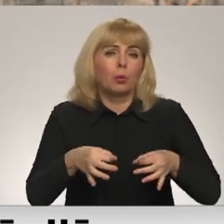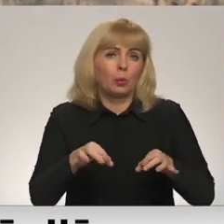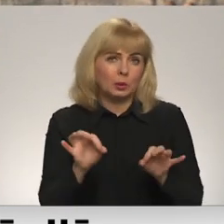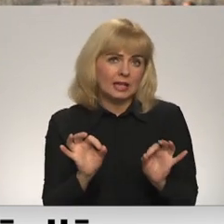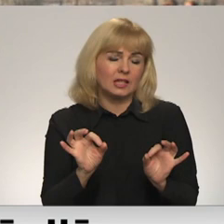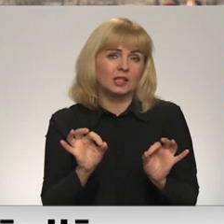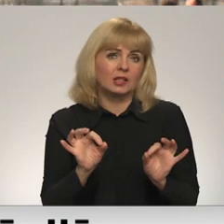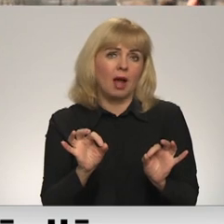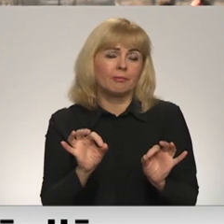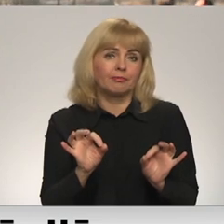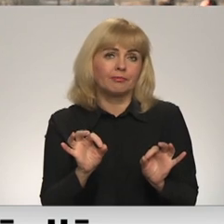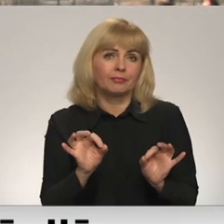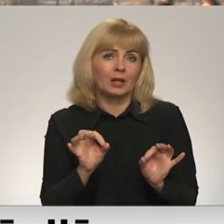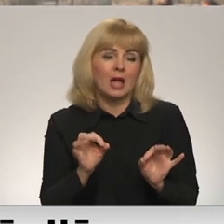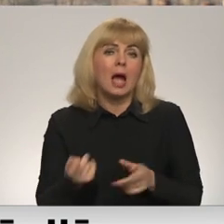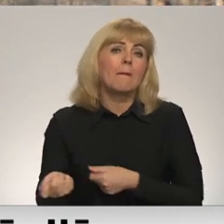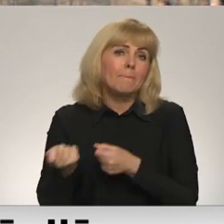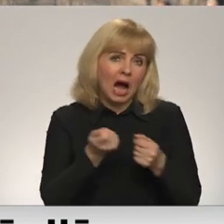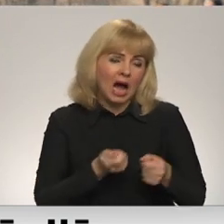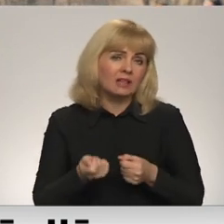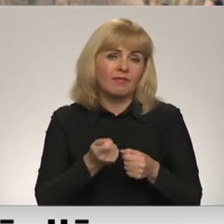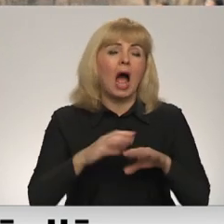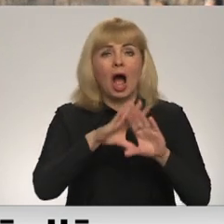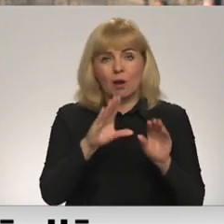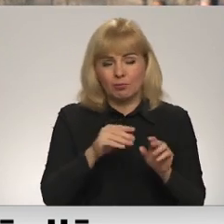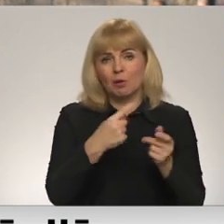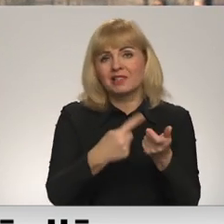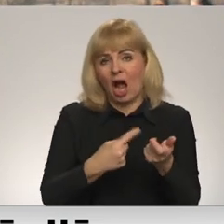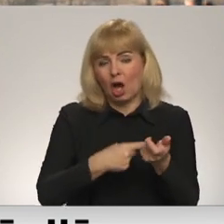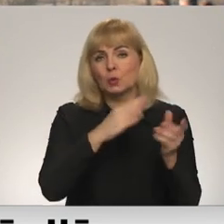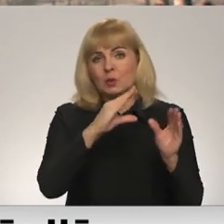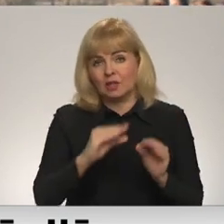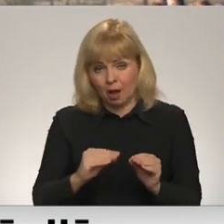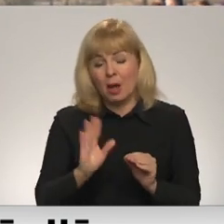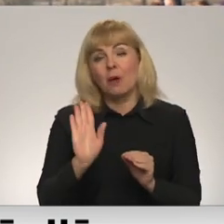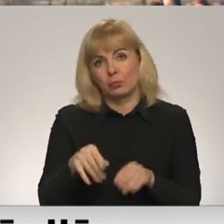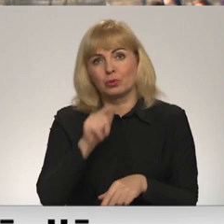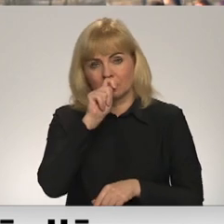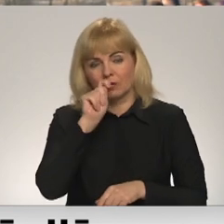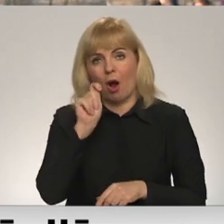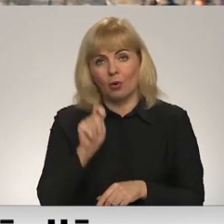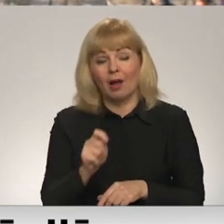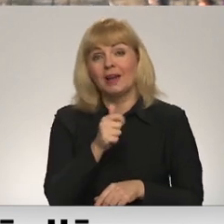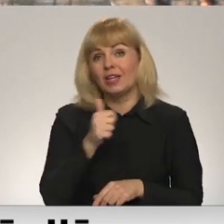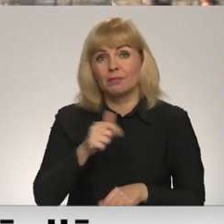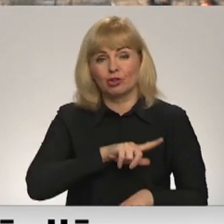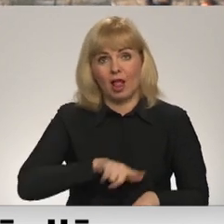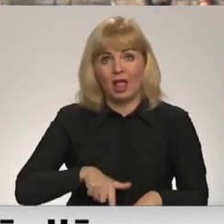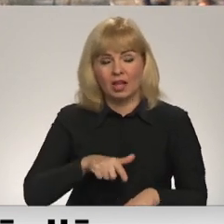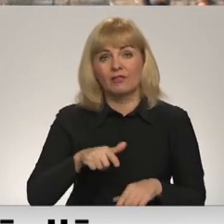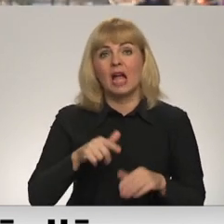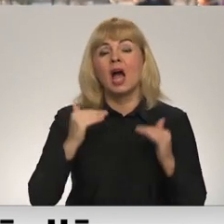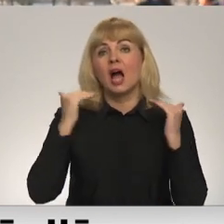pārvadājuma apjoma, samazinājuma rada zaudējumus. Tīpaši Latvijas gaisa